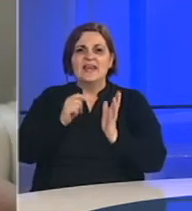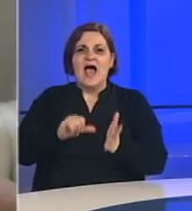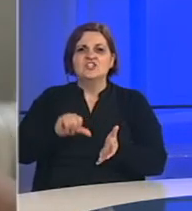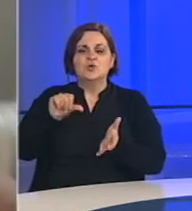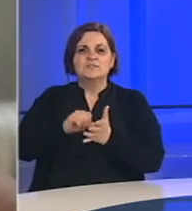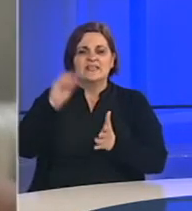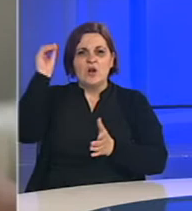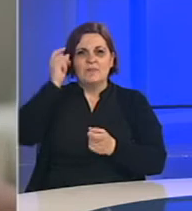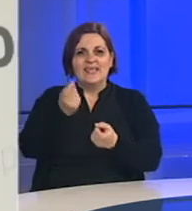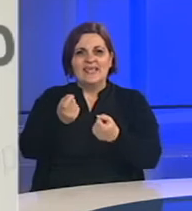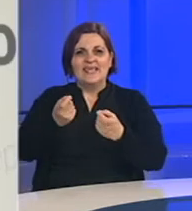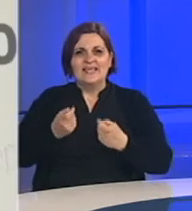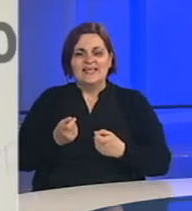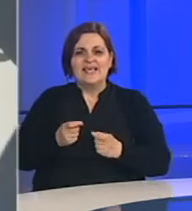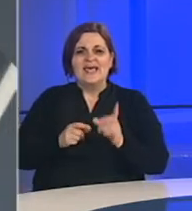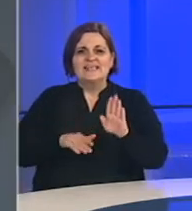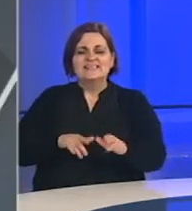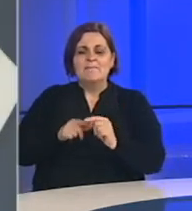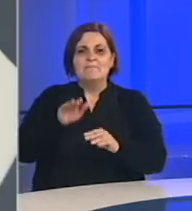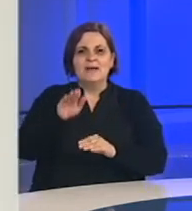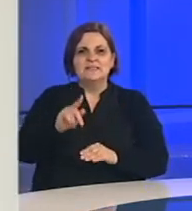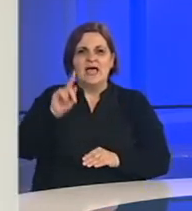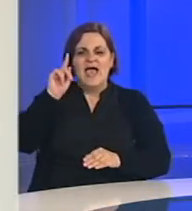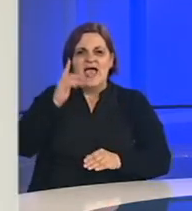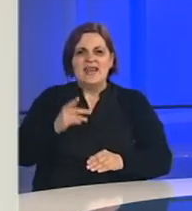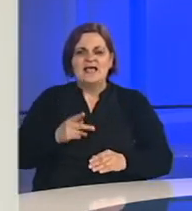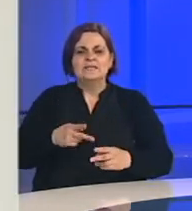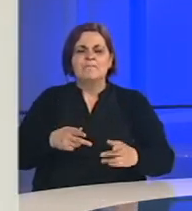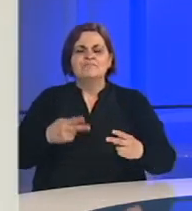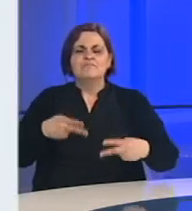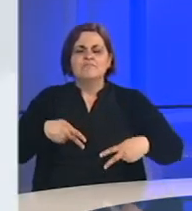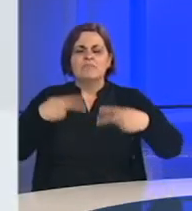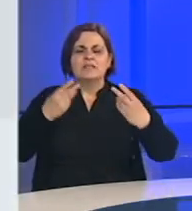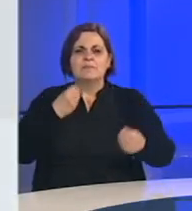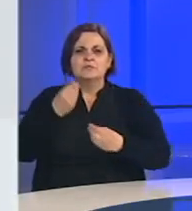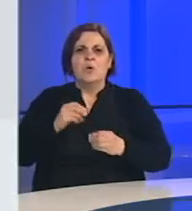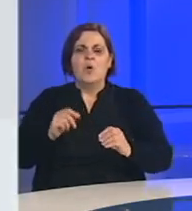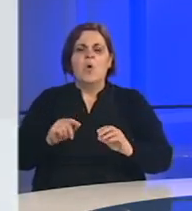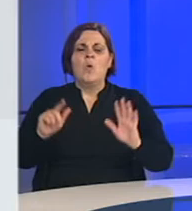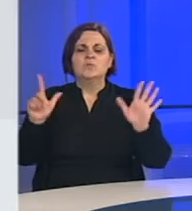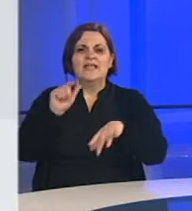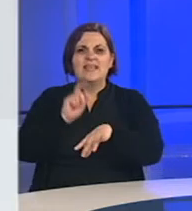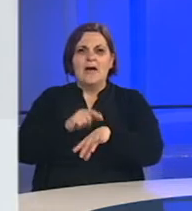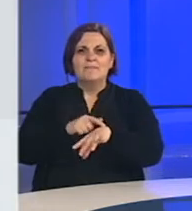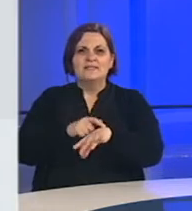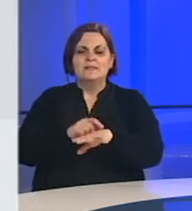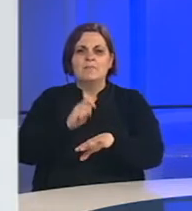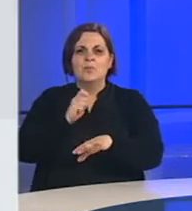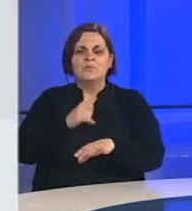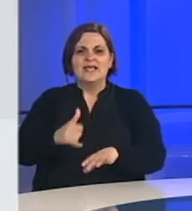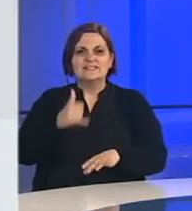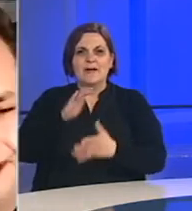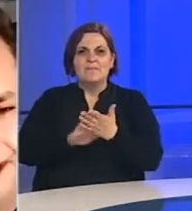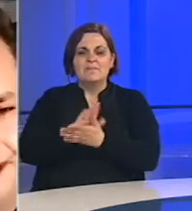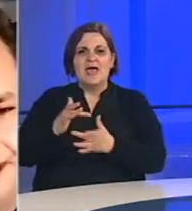centru obrazovnih inicijativa Step by Step osmislili su online besjede o obrazovanju. Svako veče o 19 sati moderator putem Skype-a